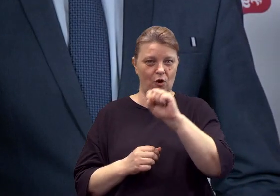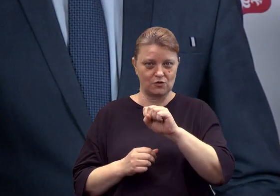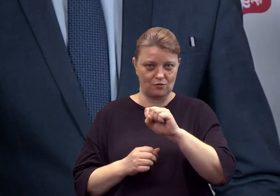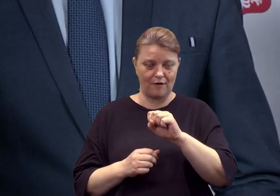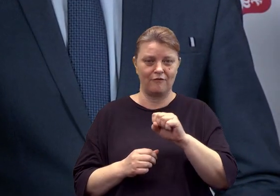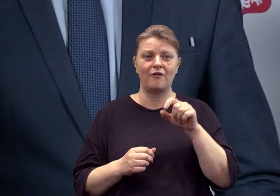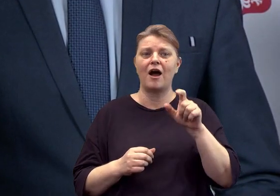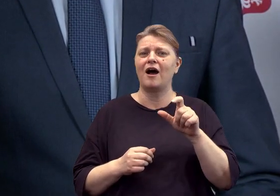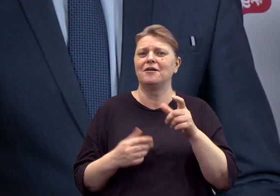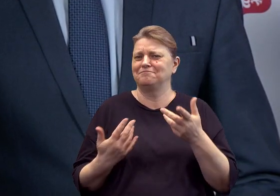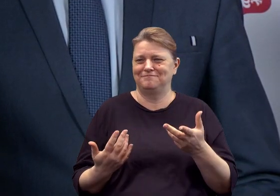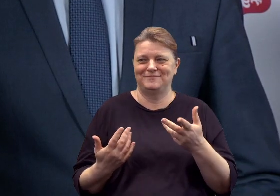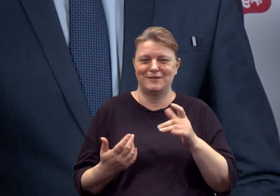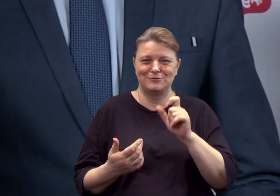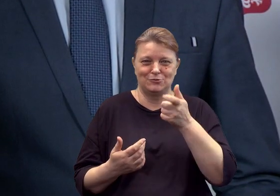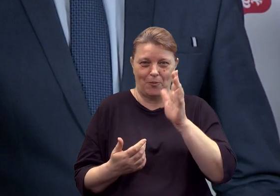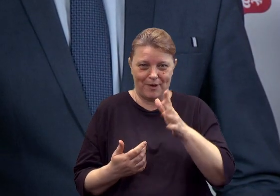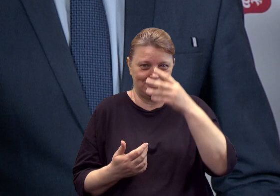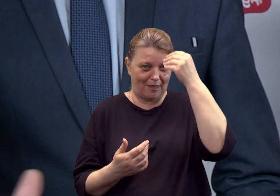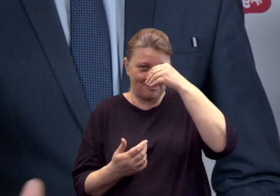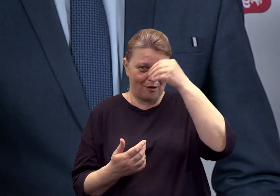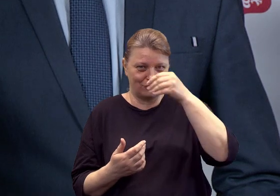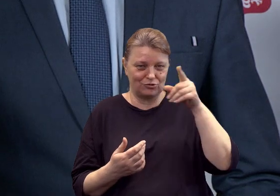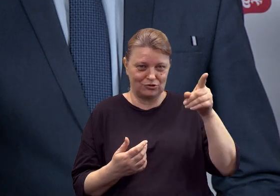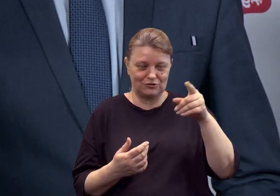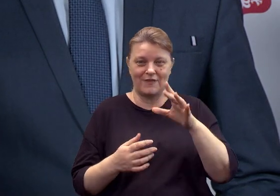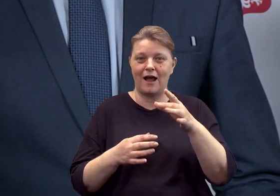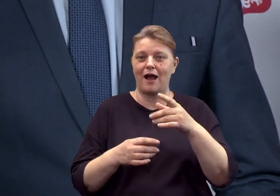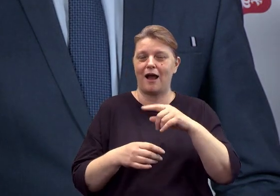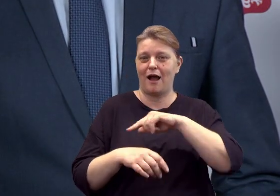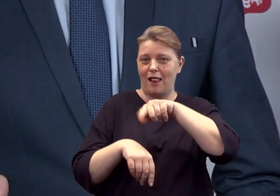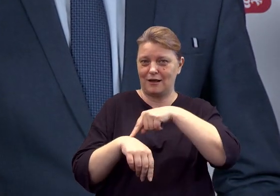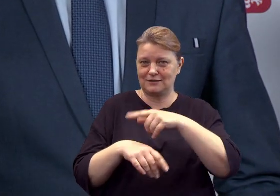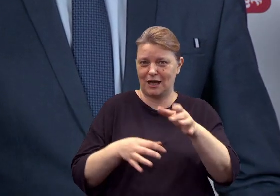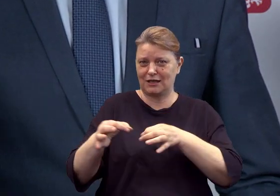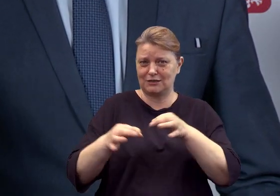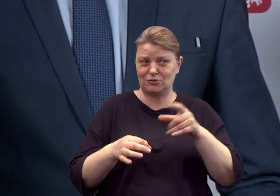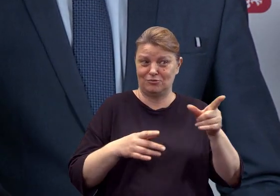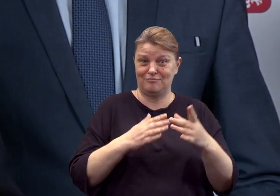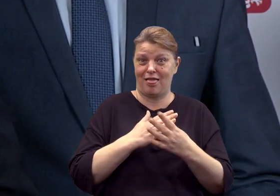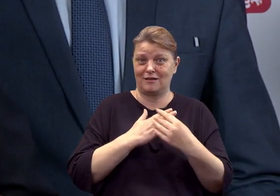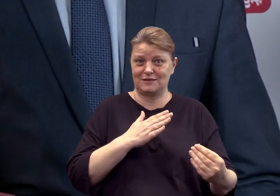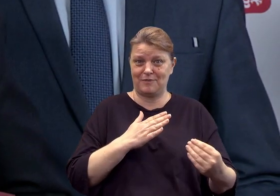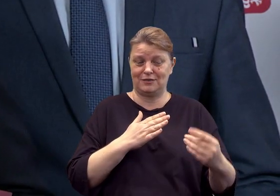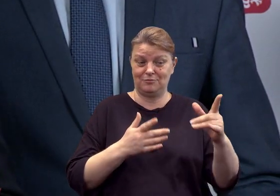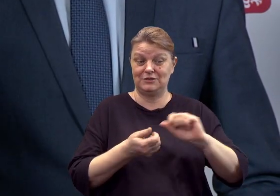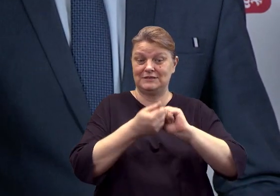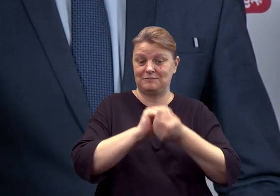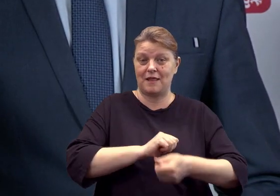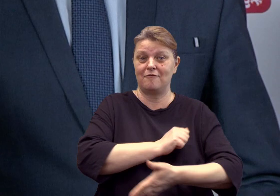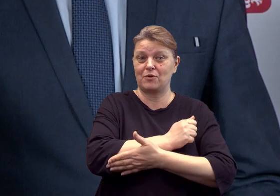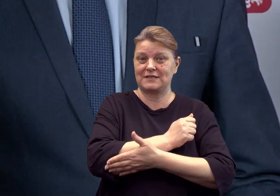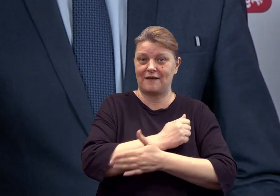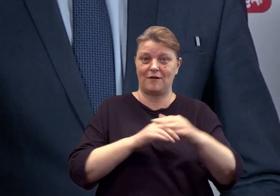czego się będą uczyć uczniowie na lekcjach historii zdecydują eksperci, którzy będą opracowywali ewentualne zmiany w podstawach programowych. Nie